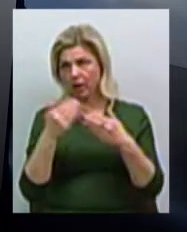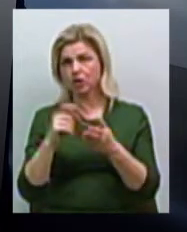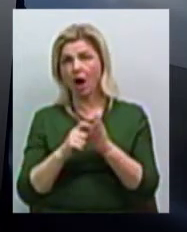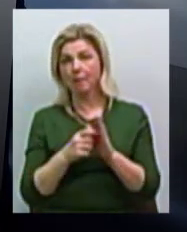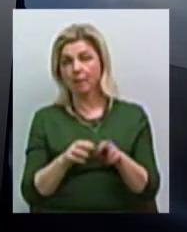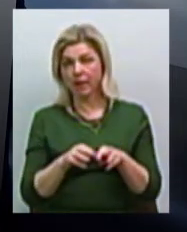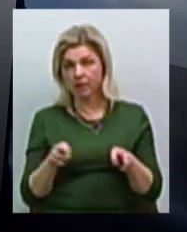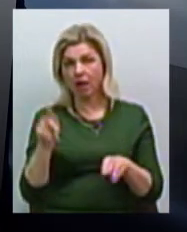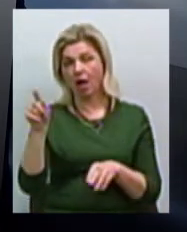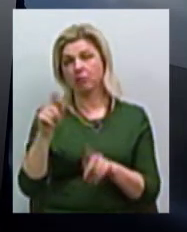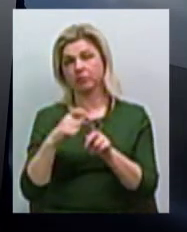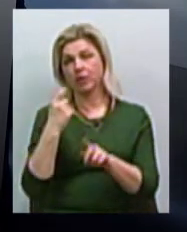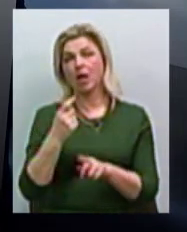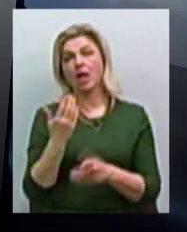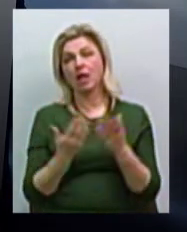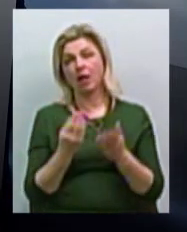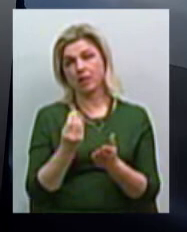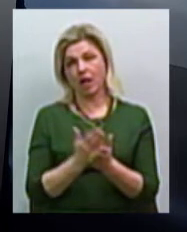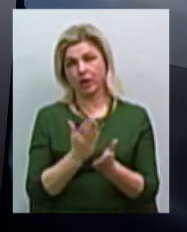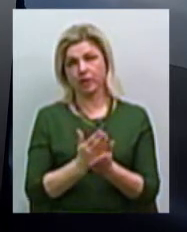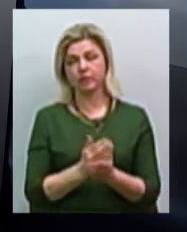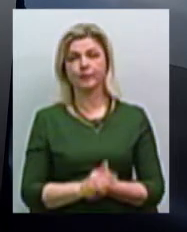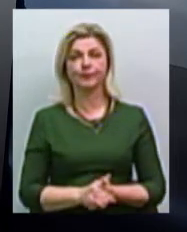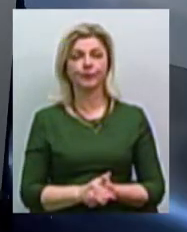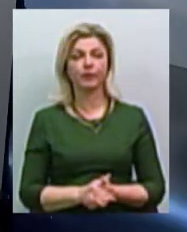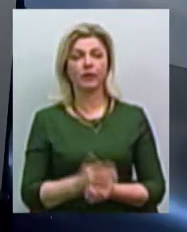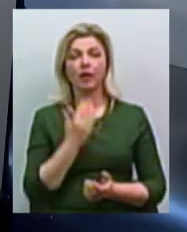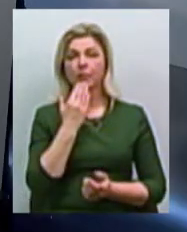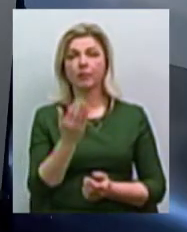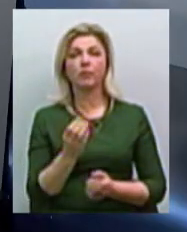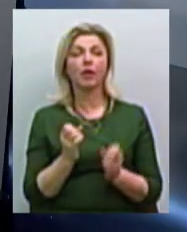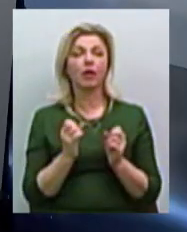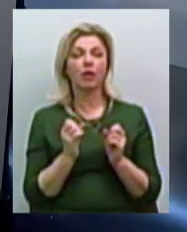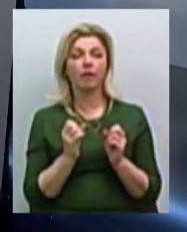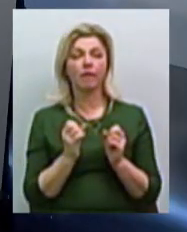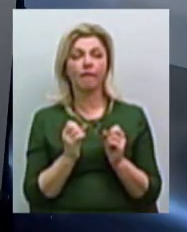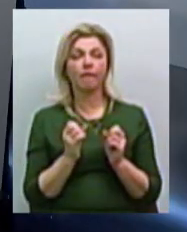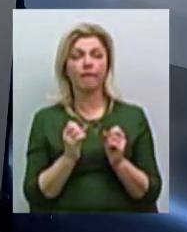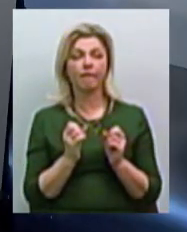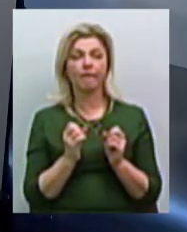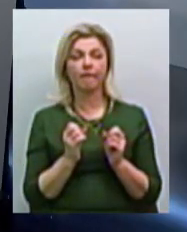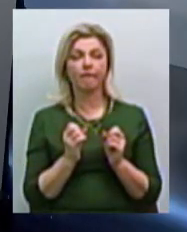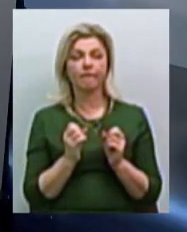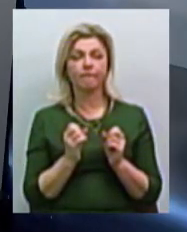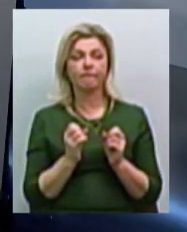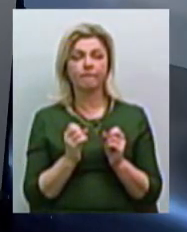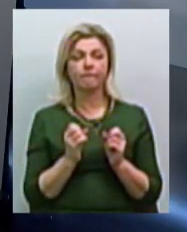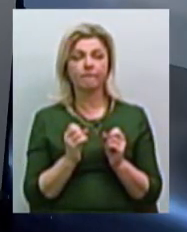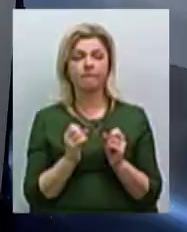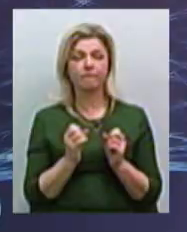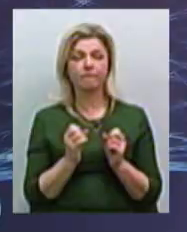налічі грошей. А як сьогодні забезпечено соціальний захист? Можливо,